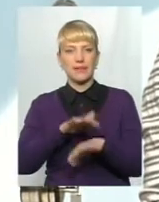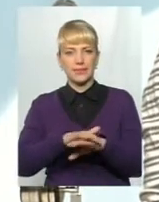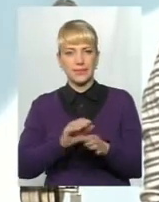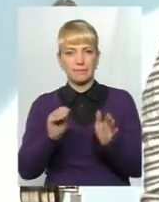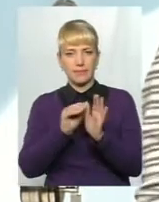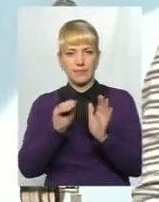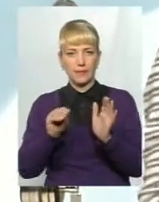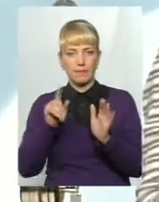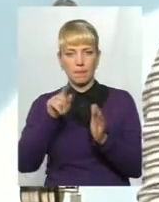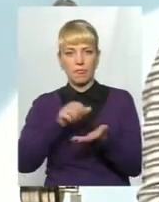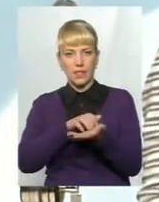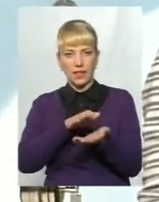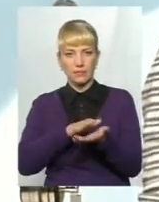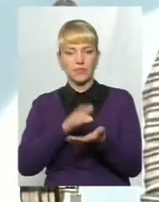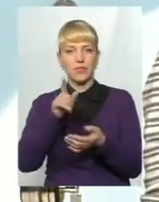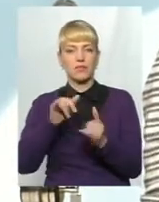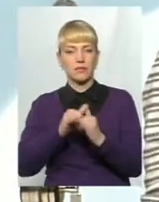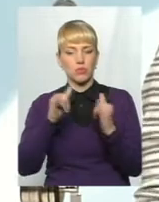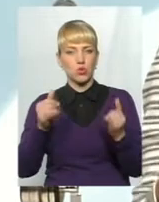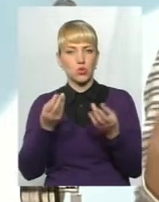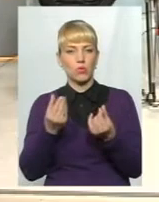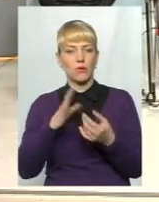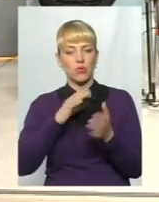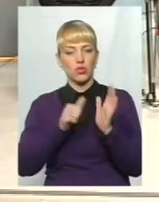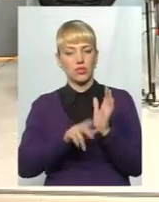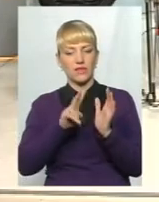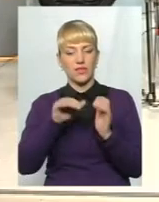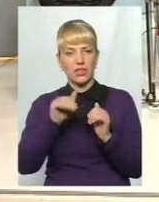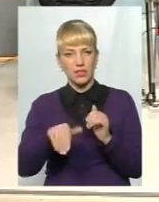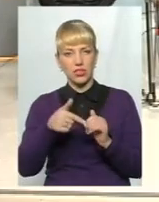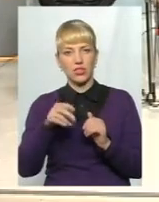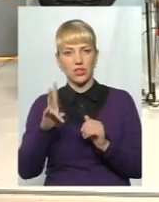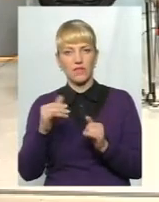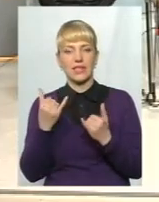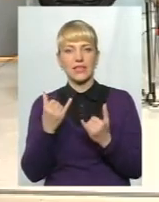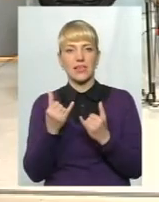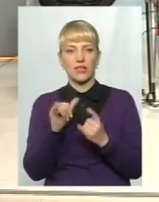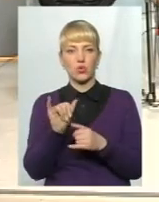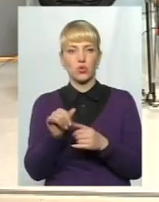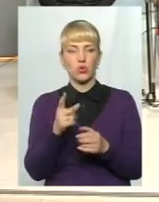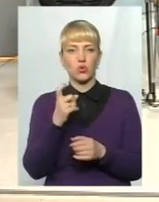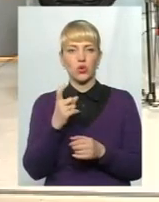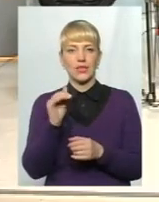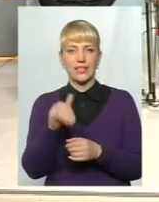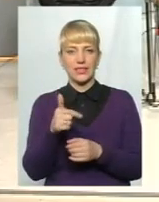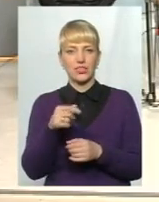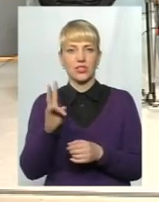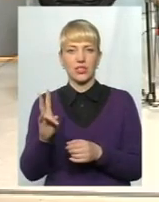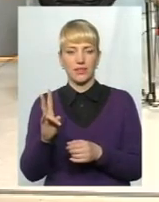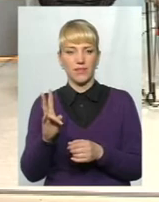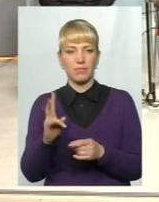в нього також збільшилася сума, було 62 тисячі гривень, зараз більше 100 тисяч гривень.